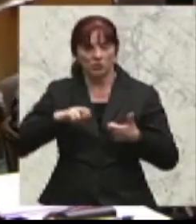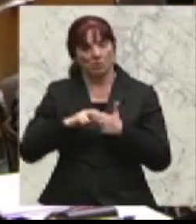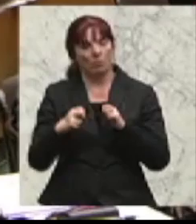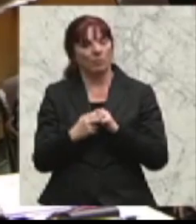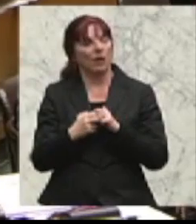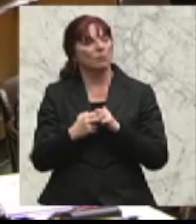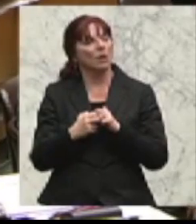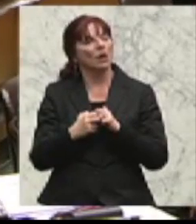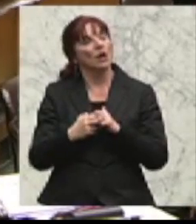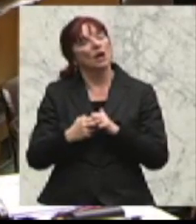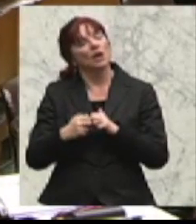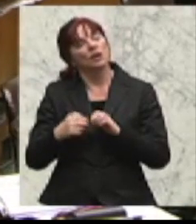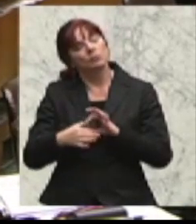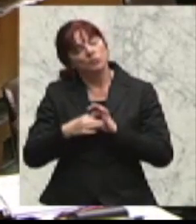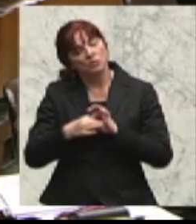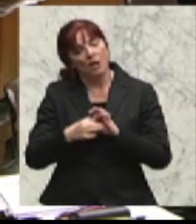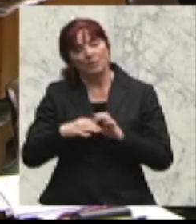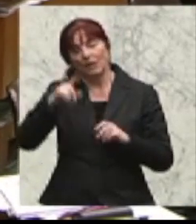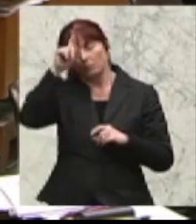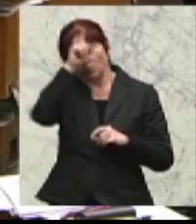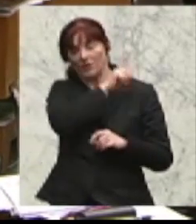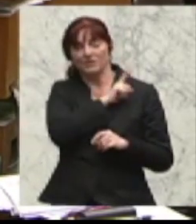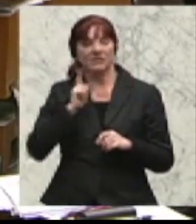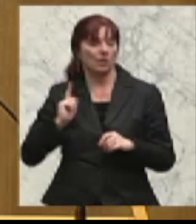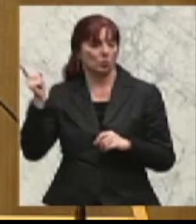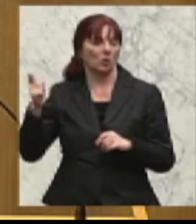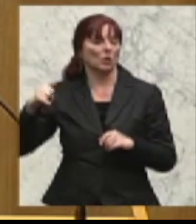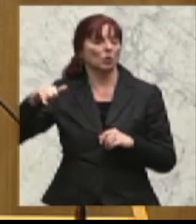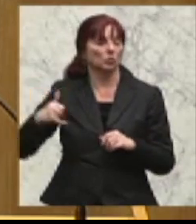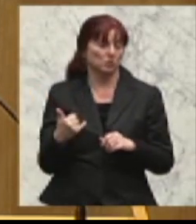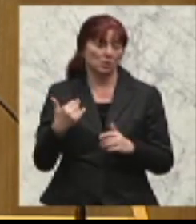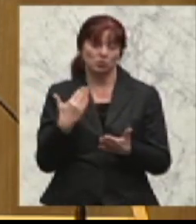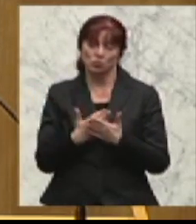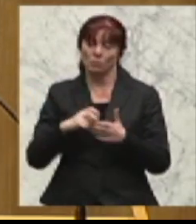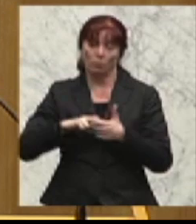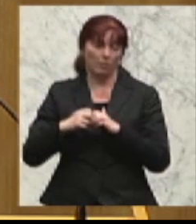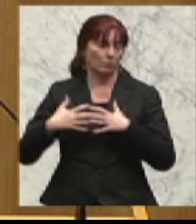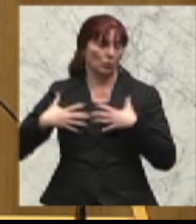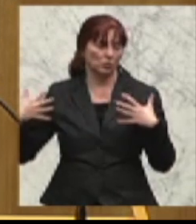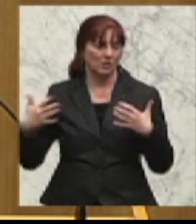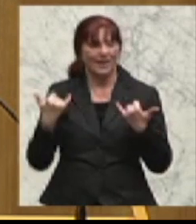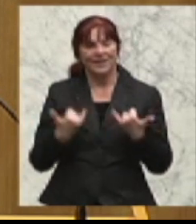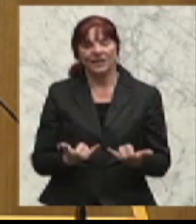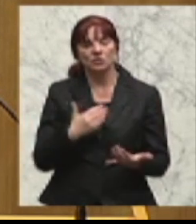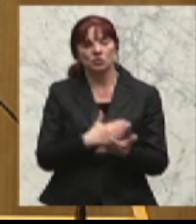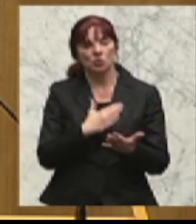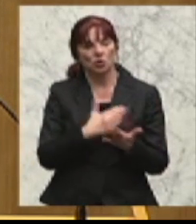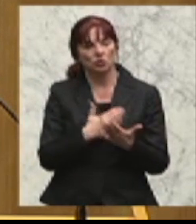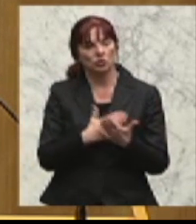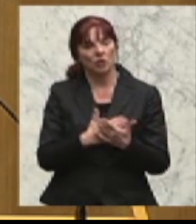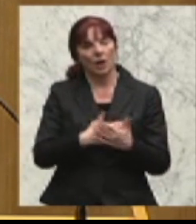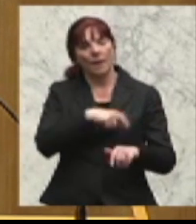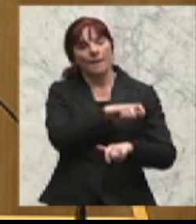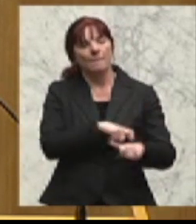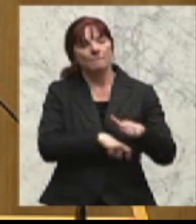im Bereich der Exekutive, bei der Polizei, bei der Justiz. Schon jetzt ist es so, dass eine vielfache Anzahl an Beamten